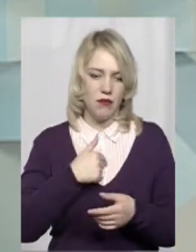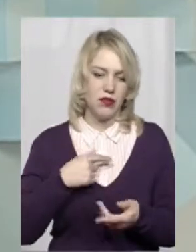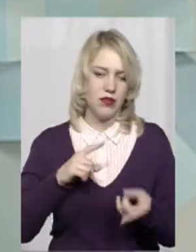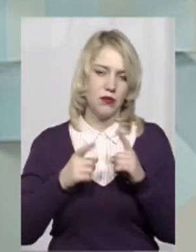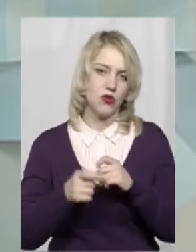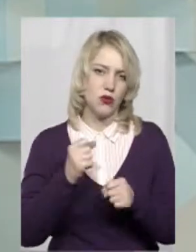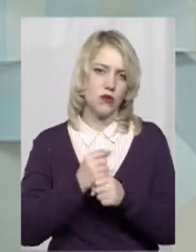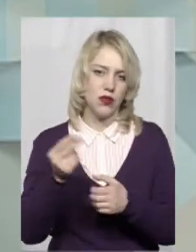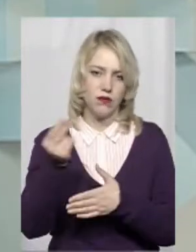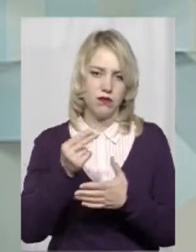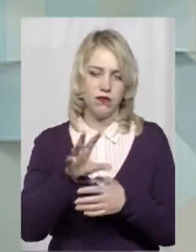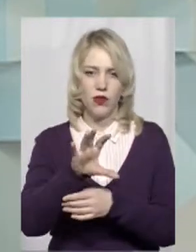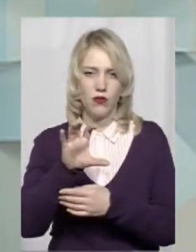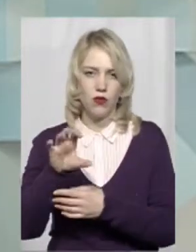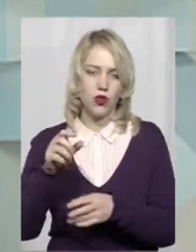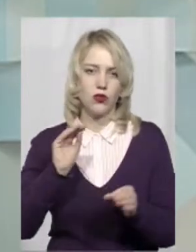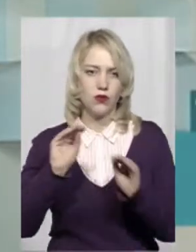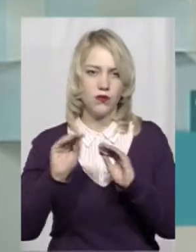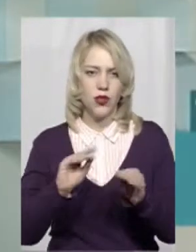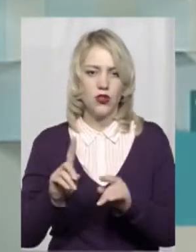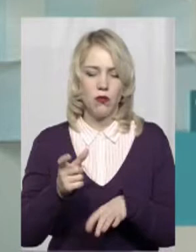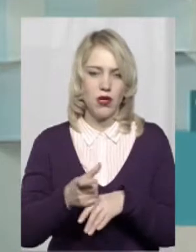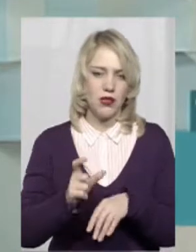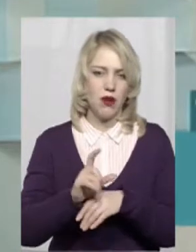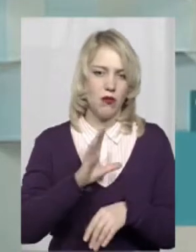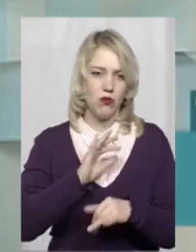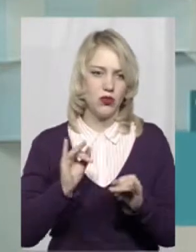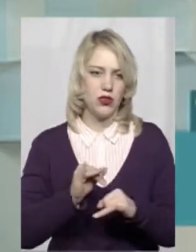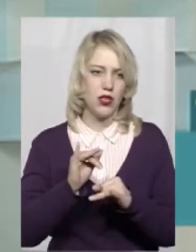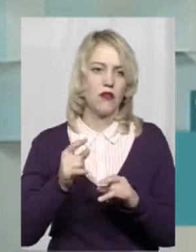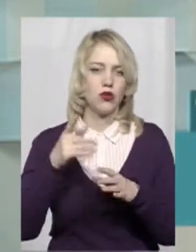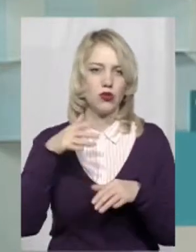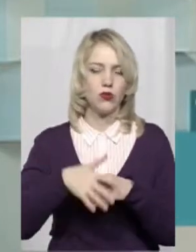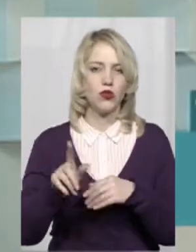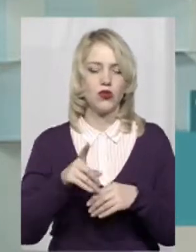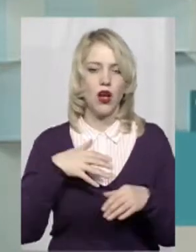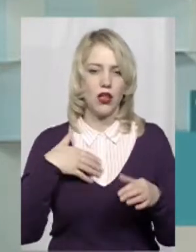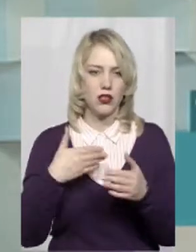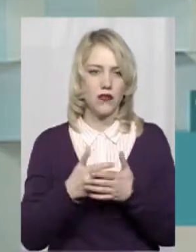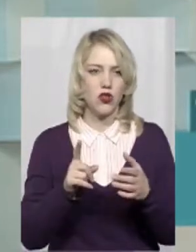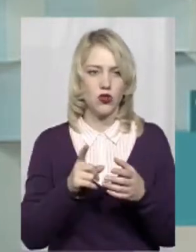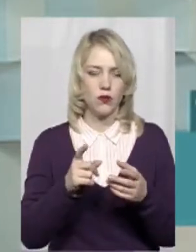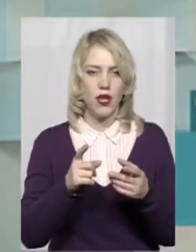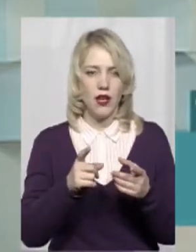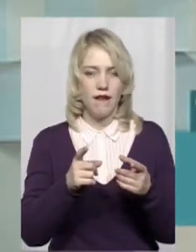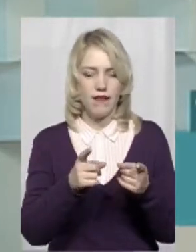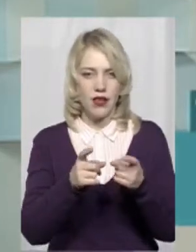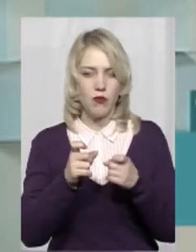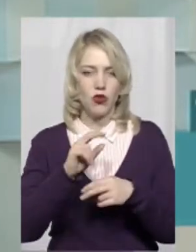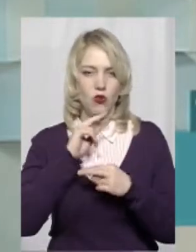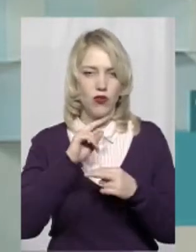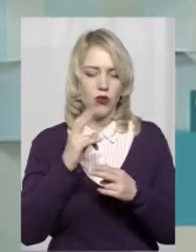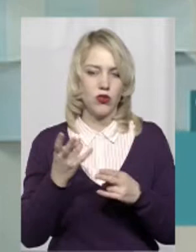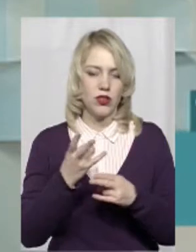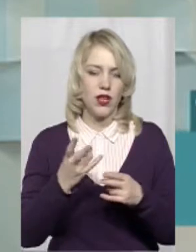навіть фотографії самих кандидатів трохи обробили, щоб це було максимально цікаво. Тому що розуміємо, що користувача потрібно якось втримувати увагу, тому